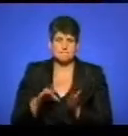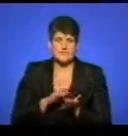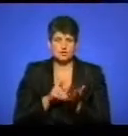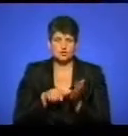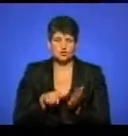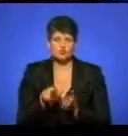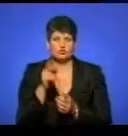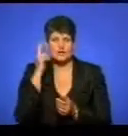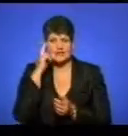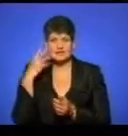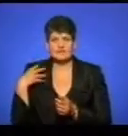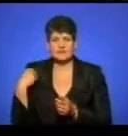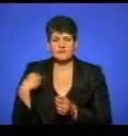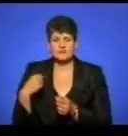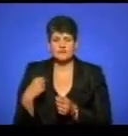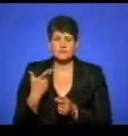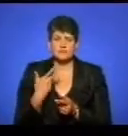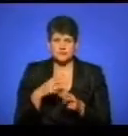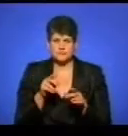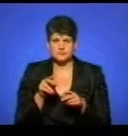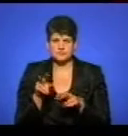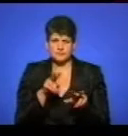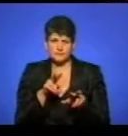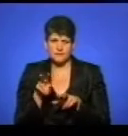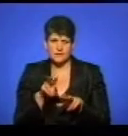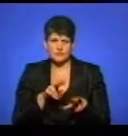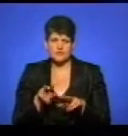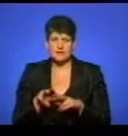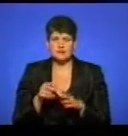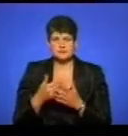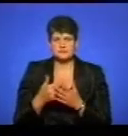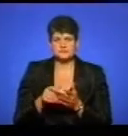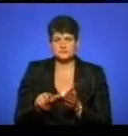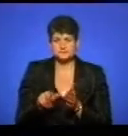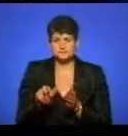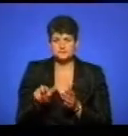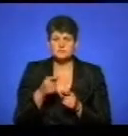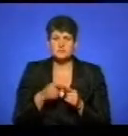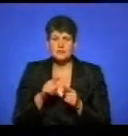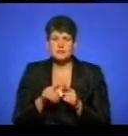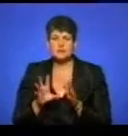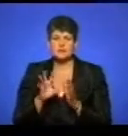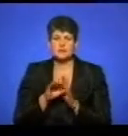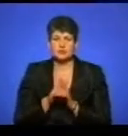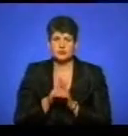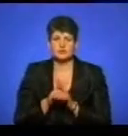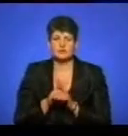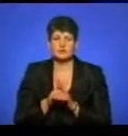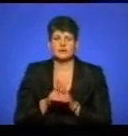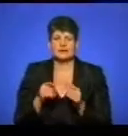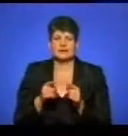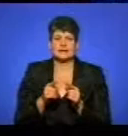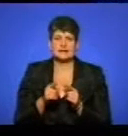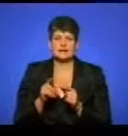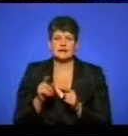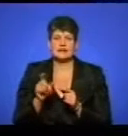-Львів. Ми, власне, розвідували і прокладали таким чином, щоб це вписувалось в критерії «Євровела». Тому що там є